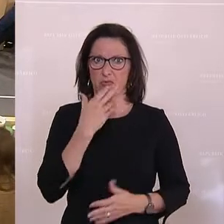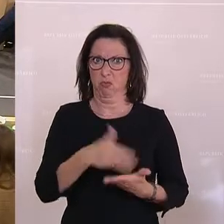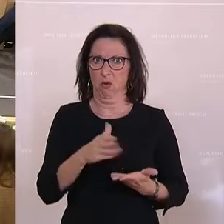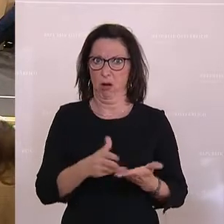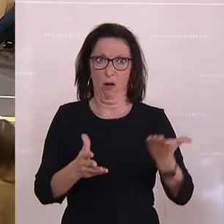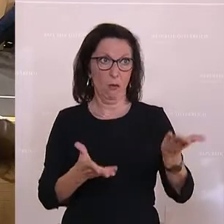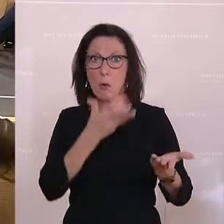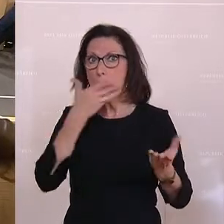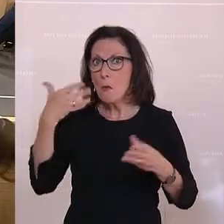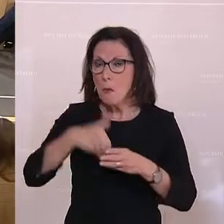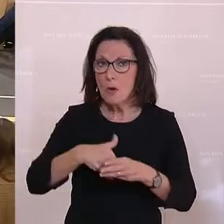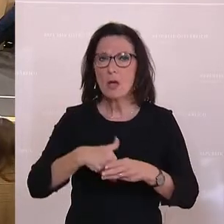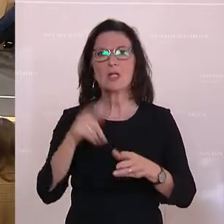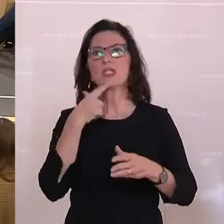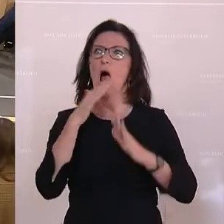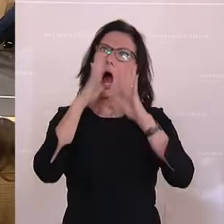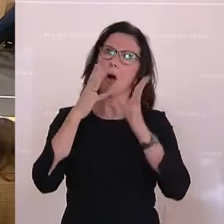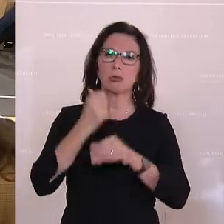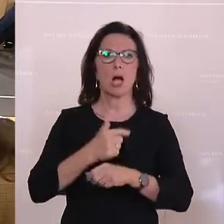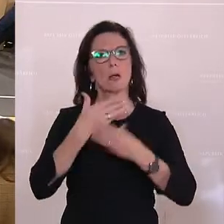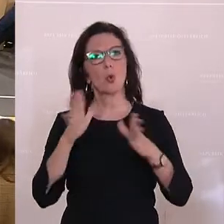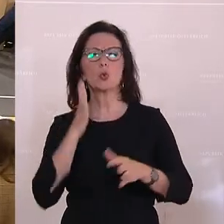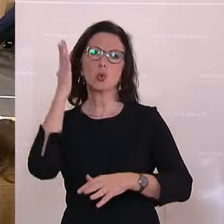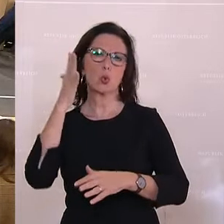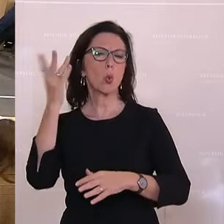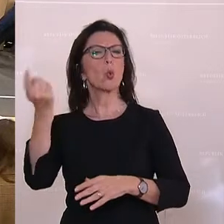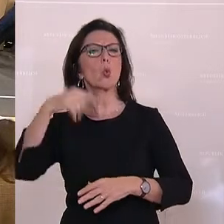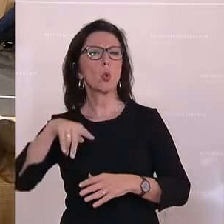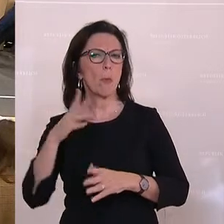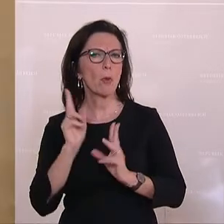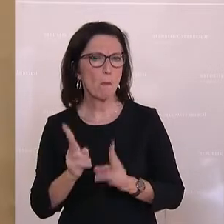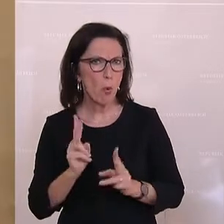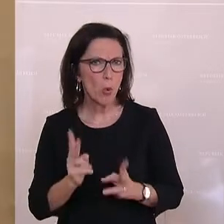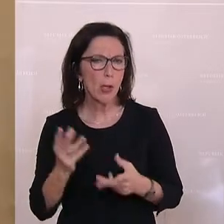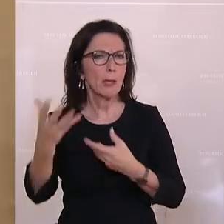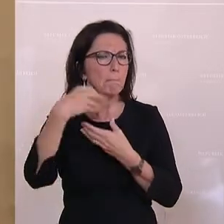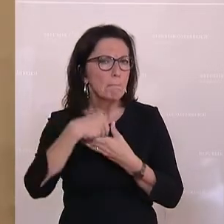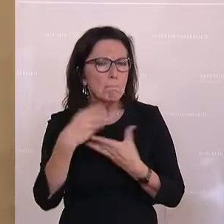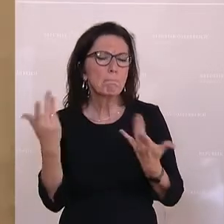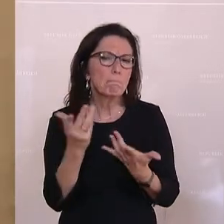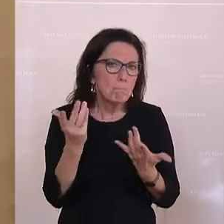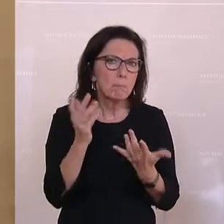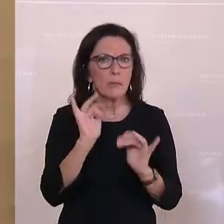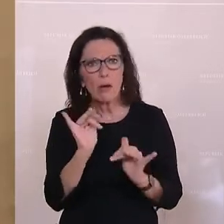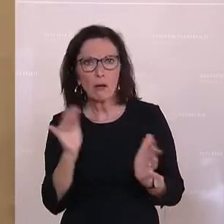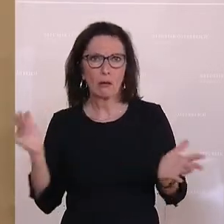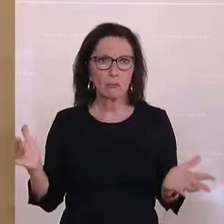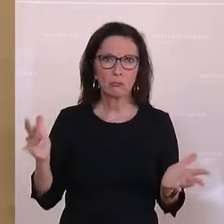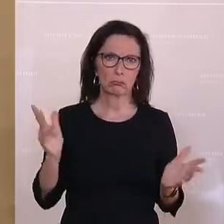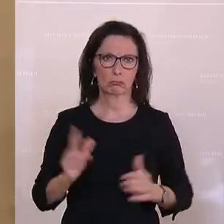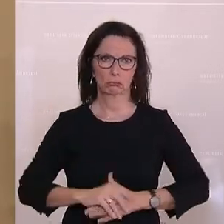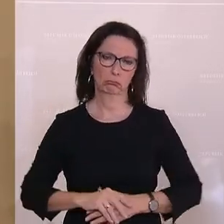haben Sie jetzt gesagt, da gibt es vielleicht eine Möglichkeit, dass man die einbinden oder dass man die einbinden kann.